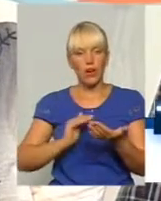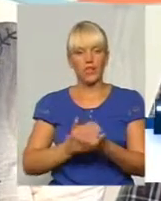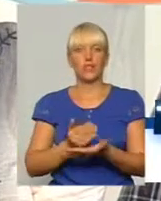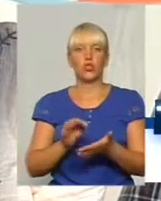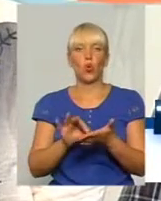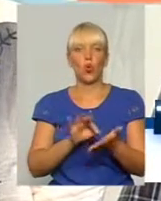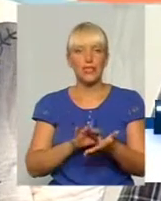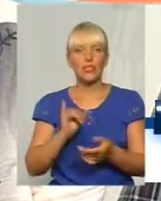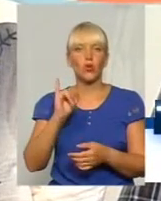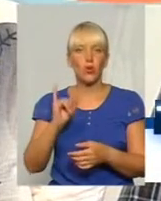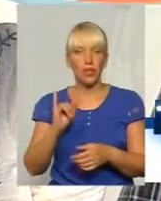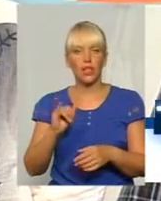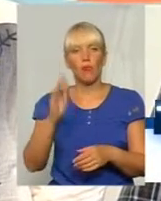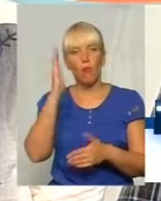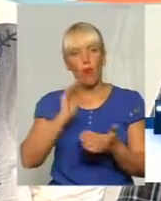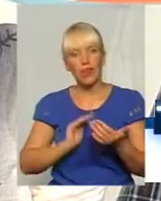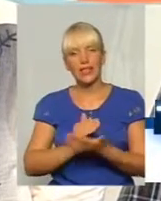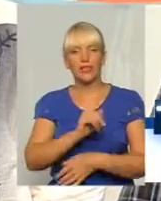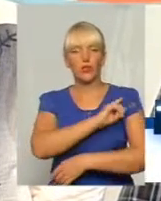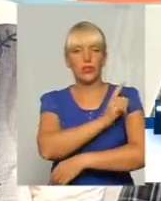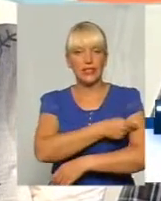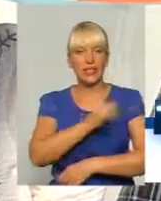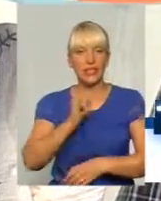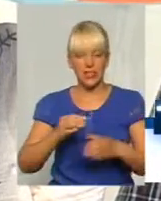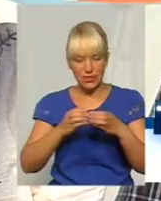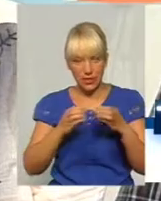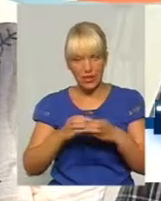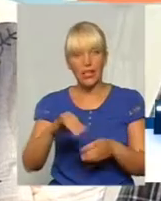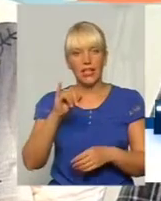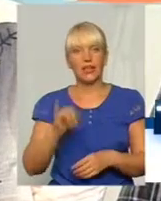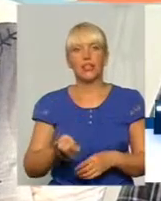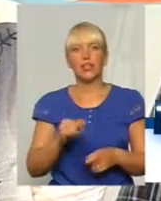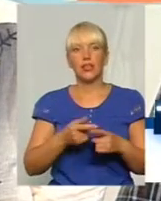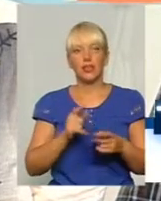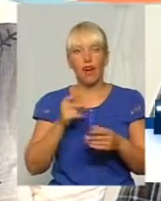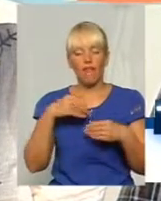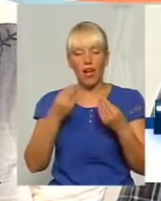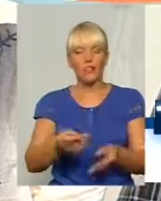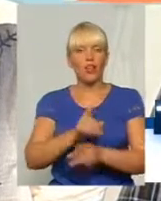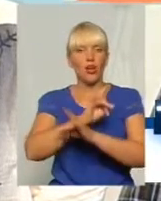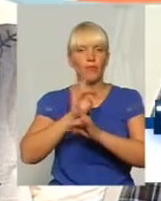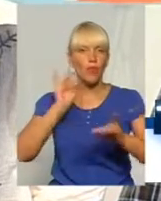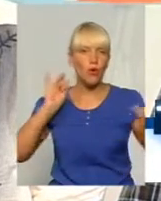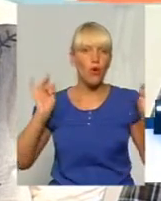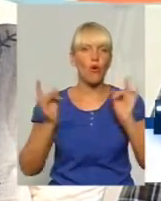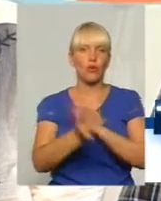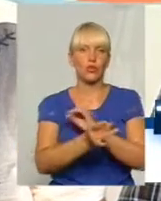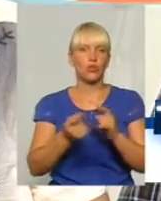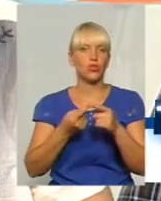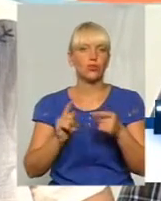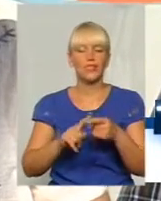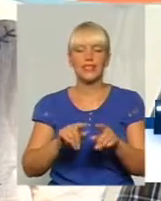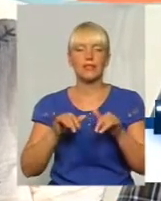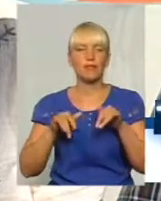силі, і давати розголос за допомогою депутатського корпусу, аби ця справа не